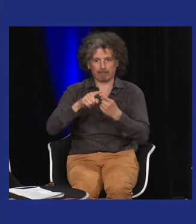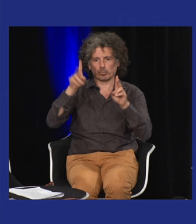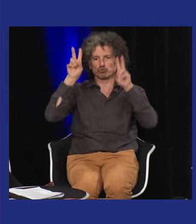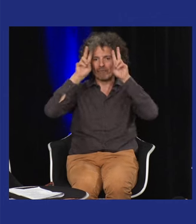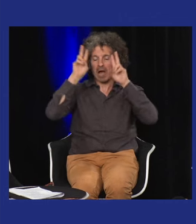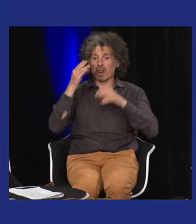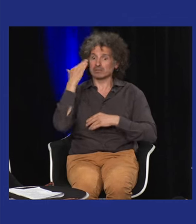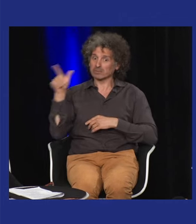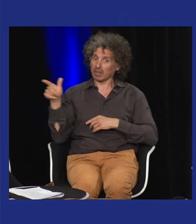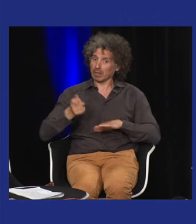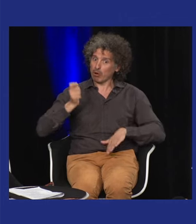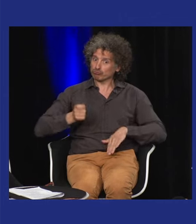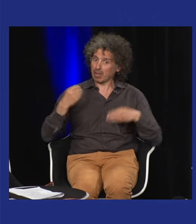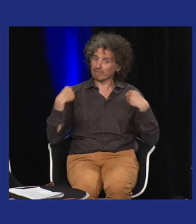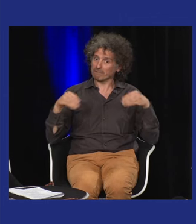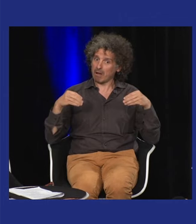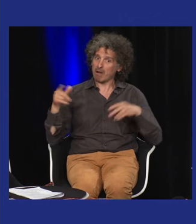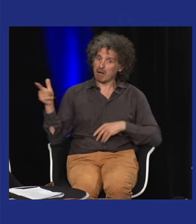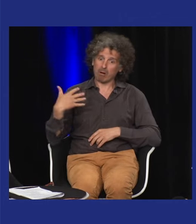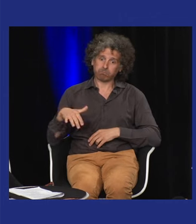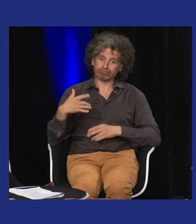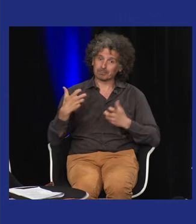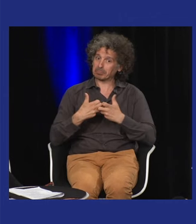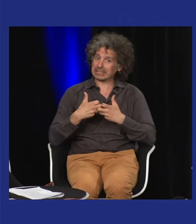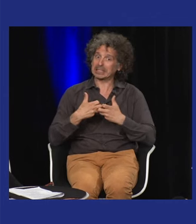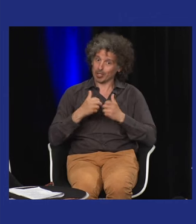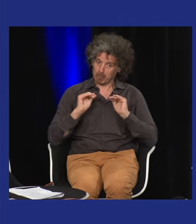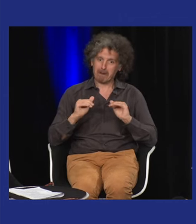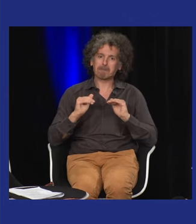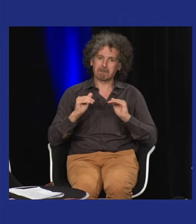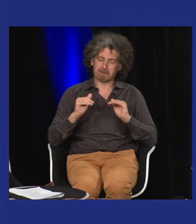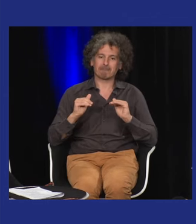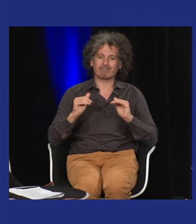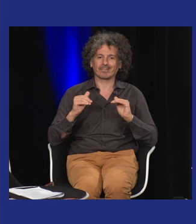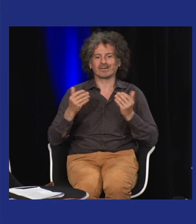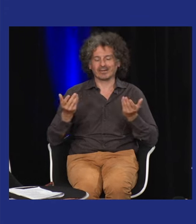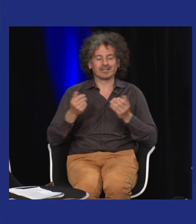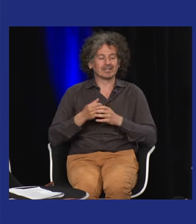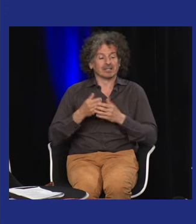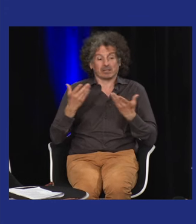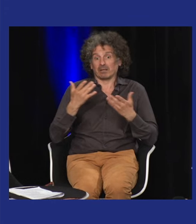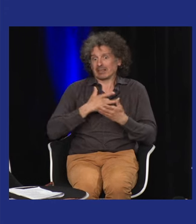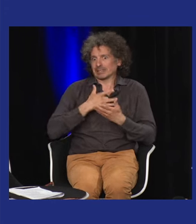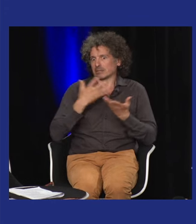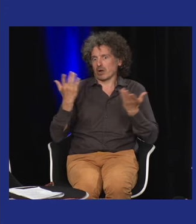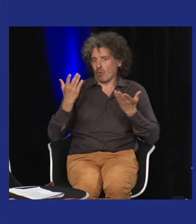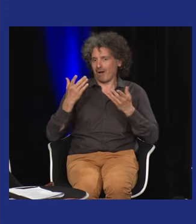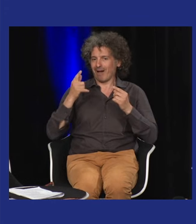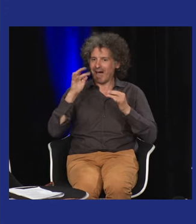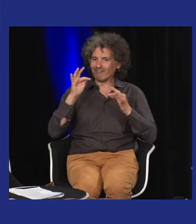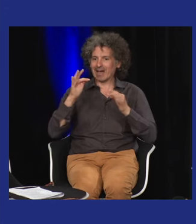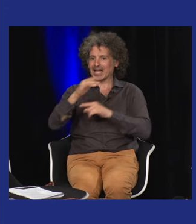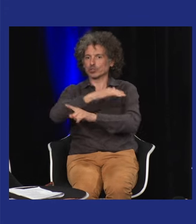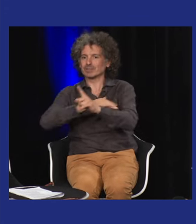C'est vraiment quelque chose qu'il passionnait. Donc, ses tableaux se vendaient extrêmement cher à l'époque. Donc, c'était quand même un artiste assez